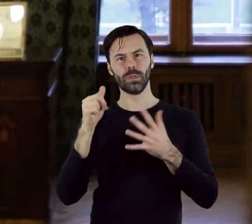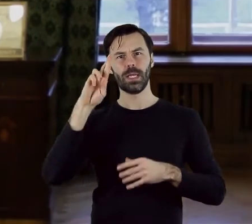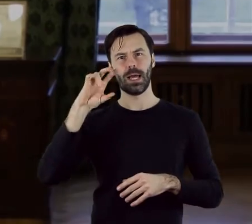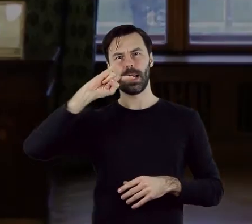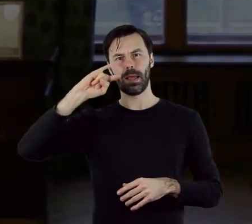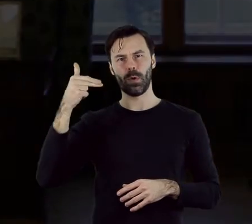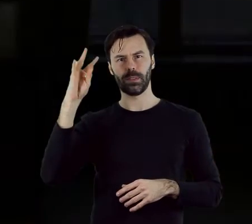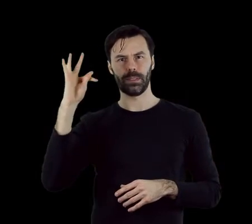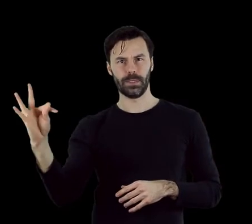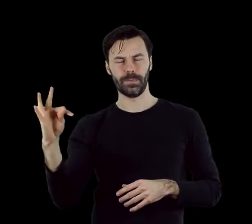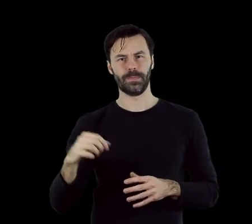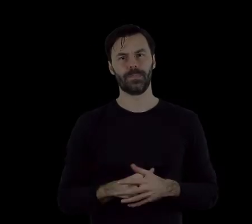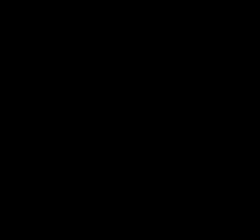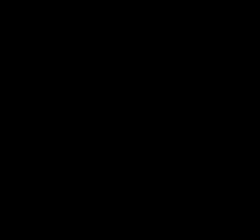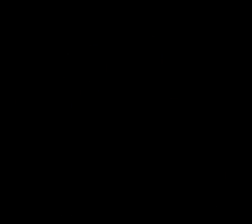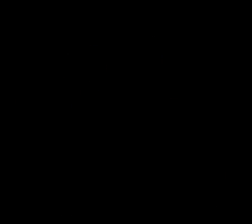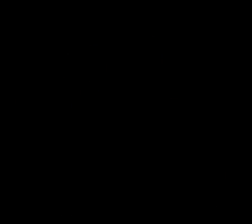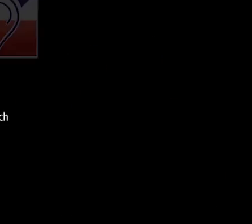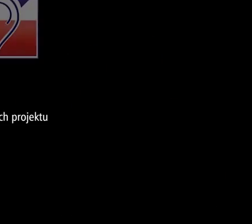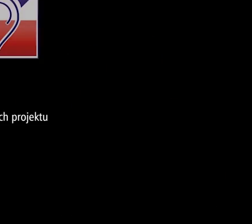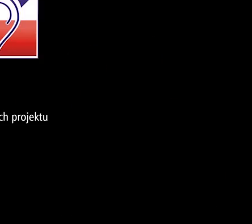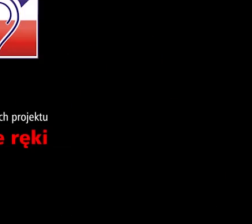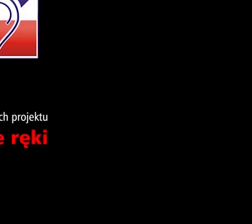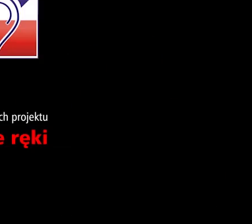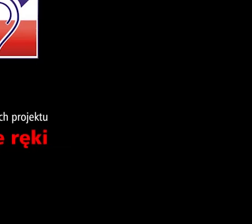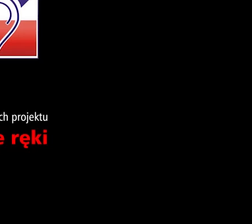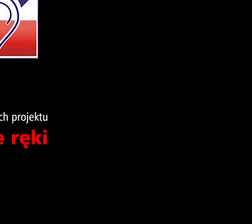KONIEC! KONIEC!